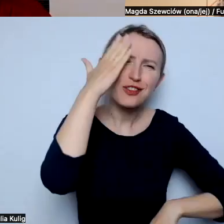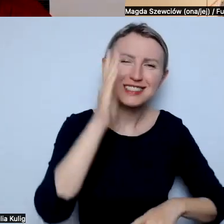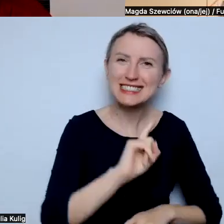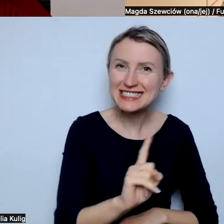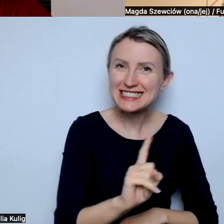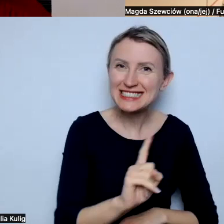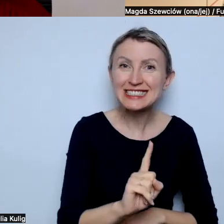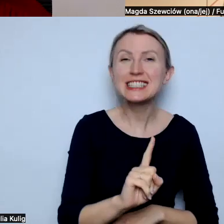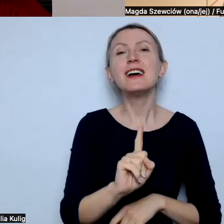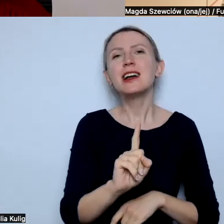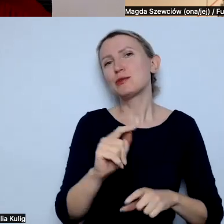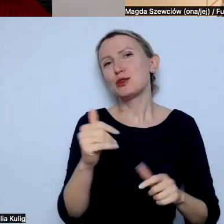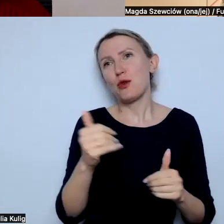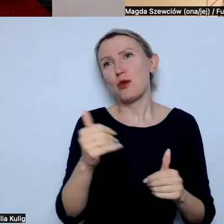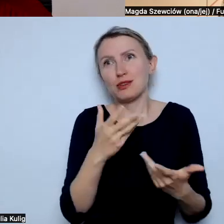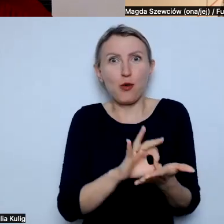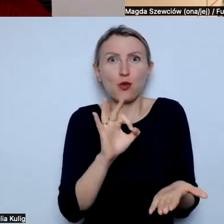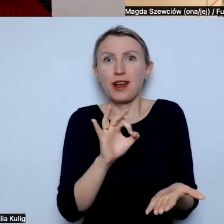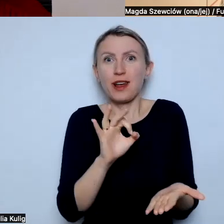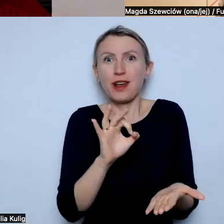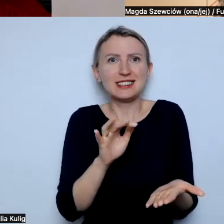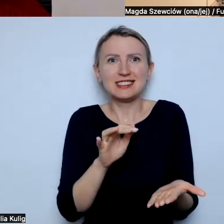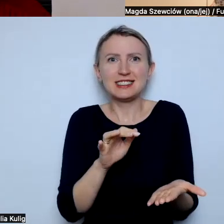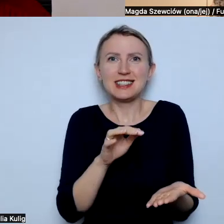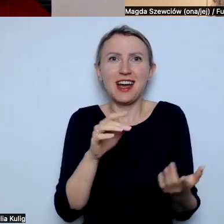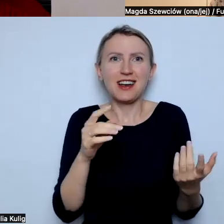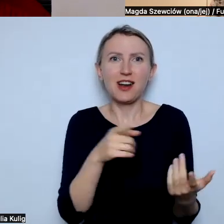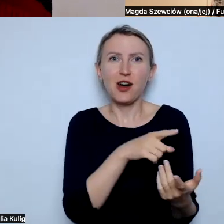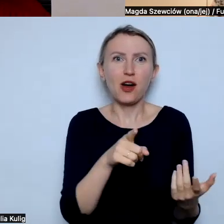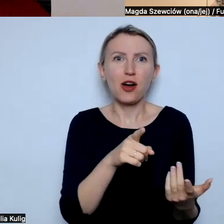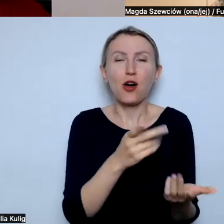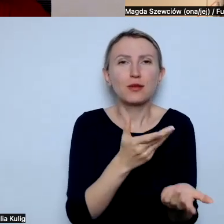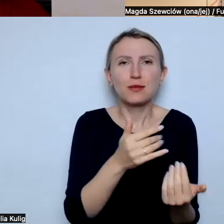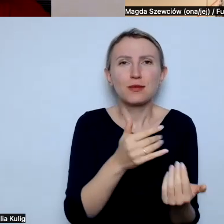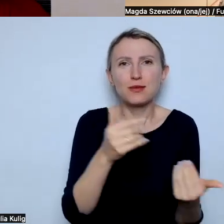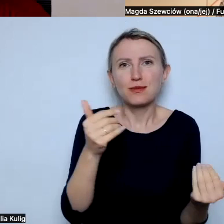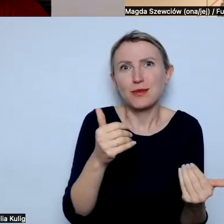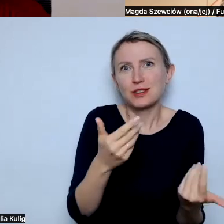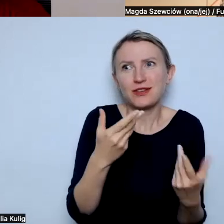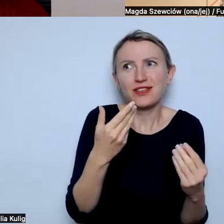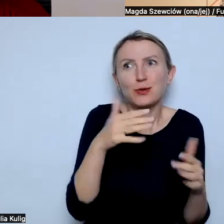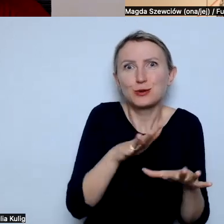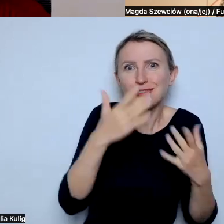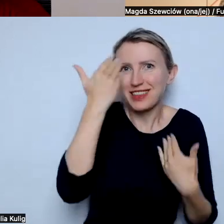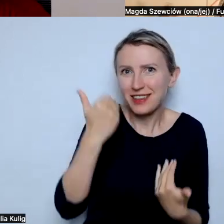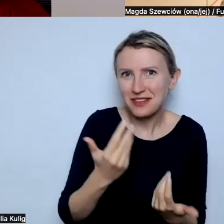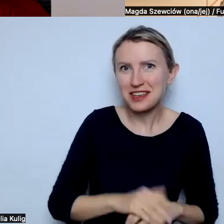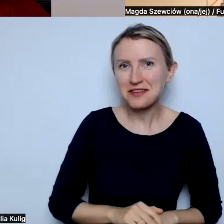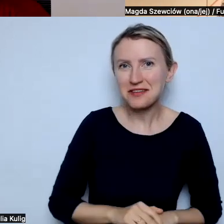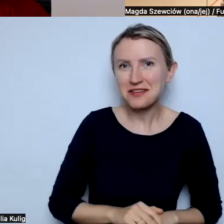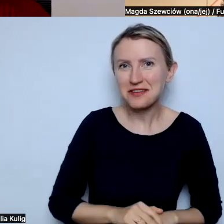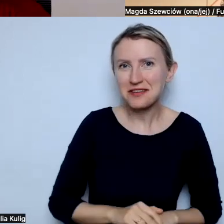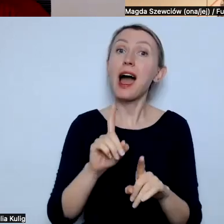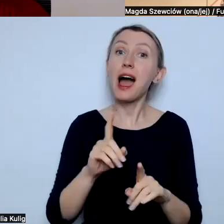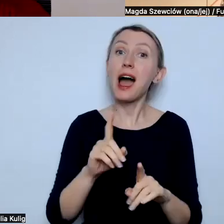bo może tak być, że poza swoją osobą niewiele więcej może wnieść. No bo też tak jest. Natomiast jest bardzo